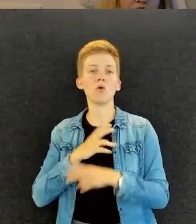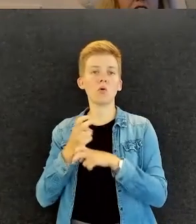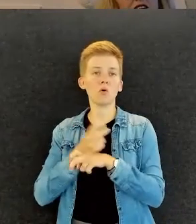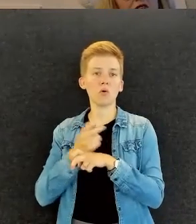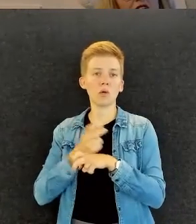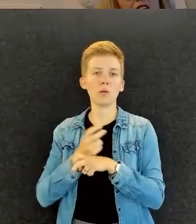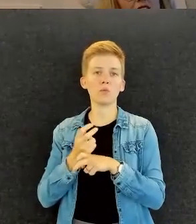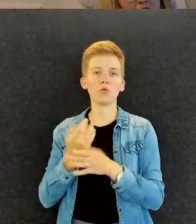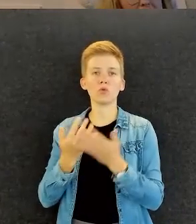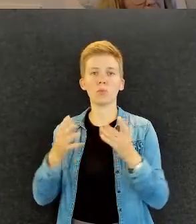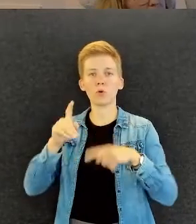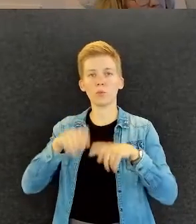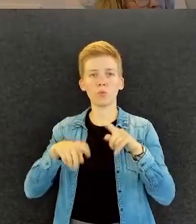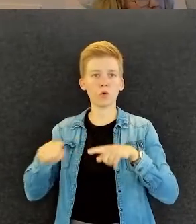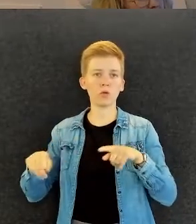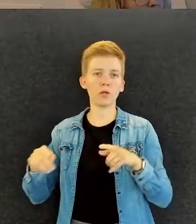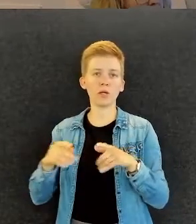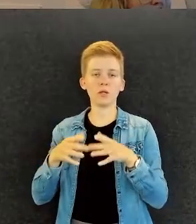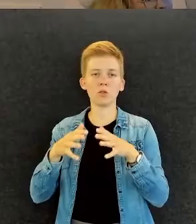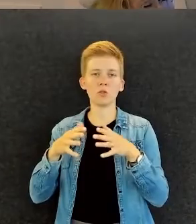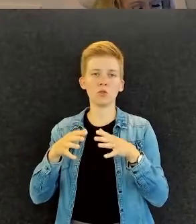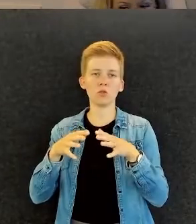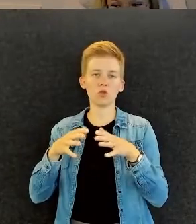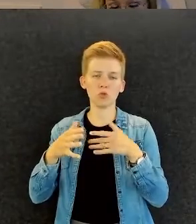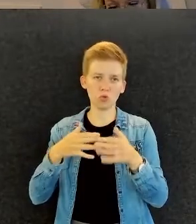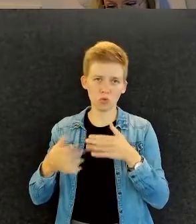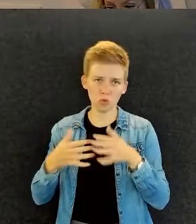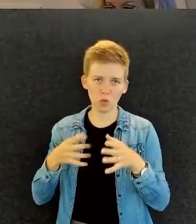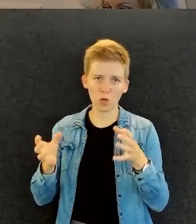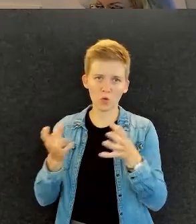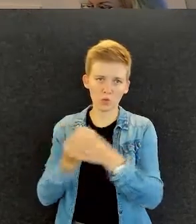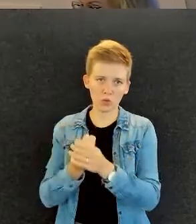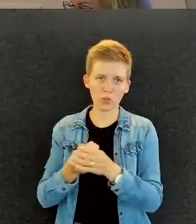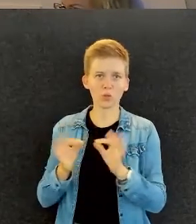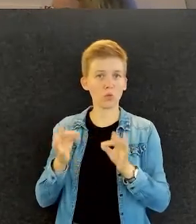työyhteisön rakentamisesta. Tervetuloa.